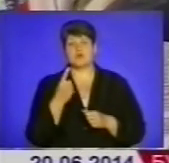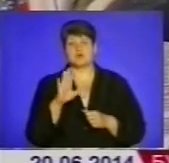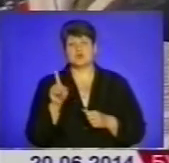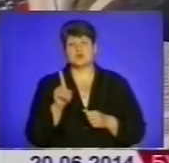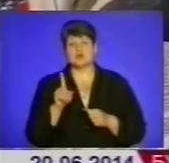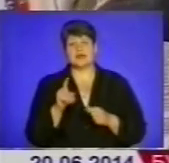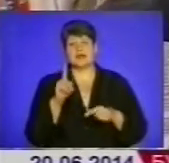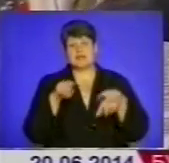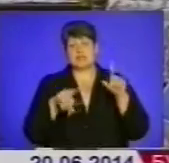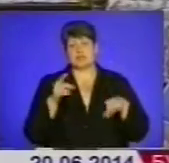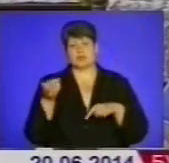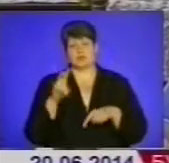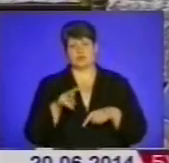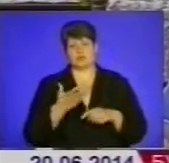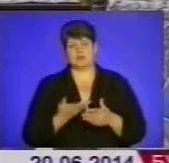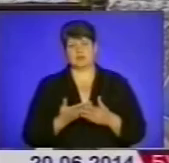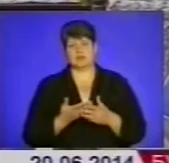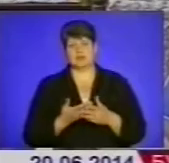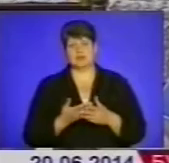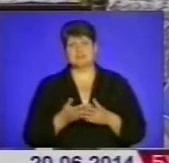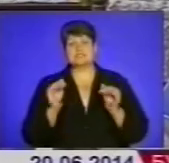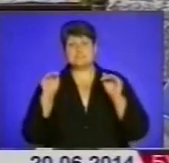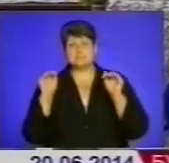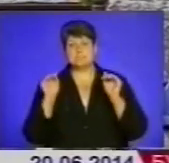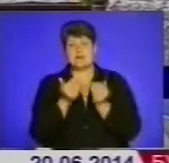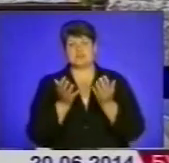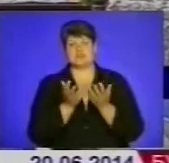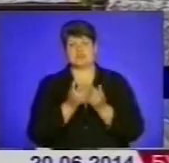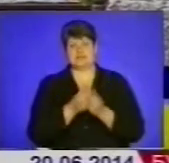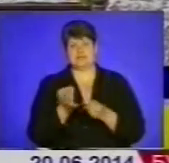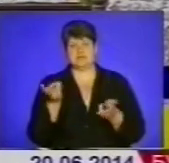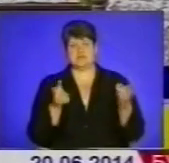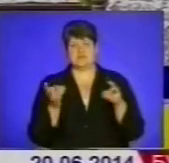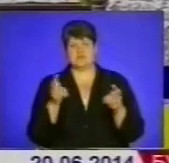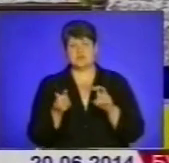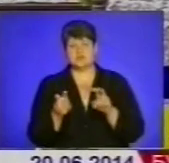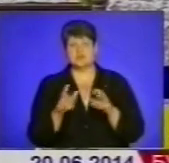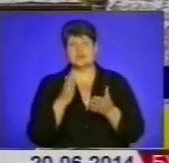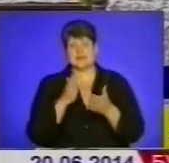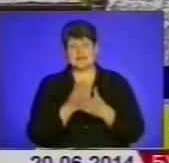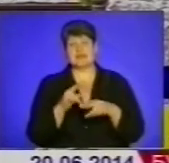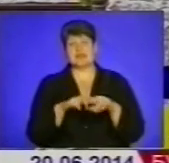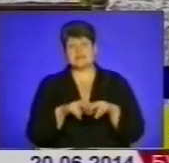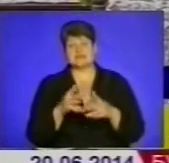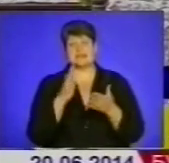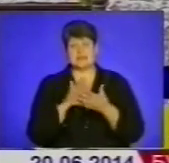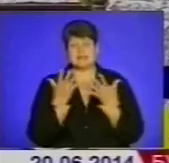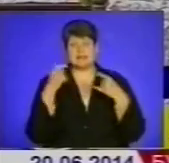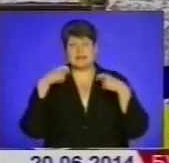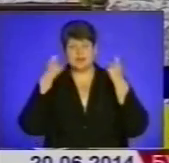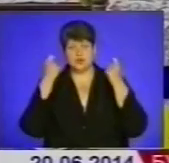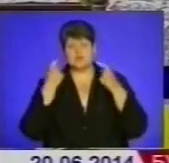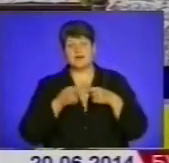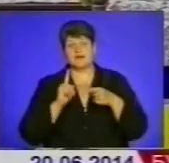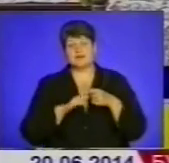рідше відвідуєть заклад. Ми помічаємо, що значно зменшилась кількість відвідувачів. Звичайно, є Христина, звичайно є День народження, але це